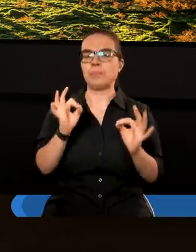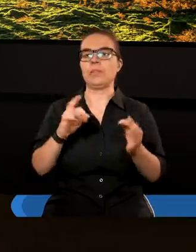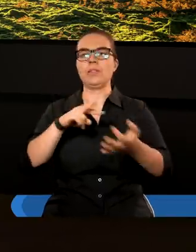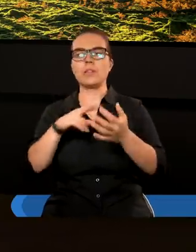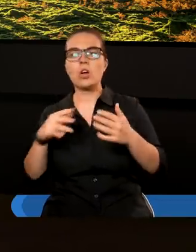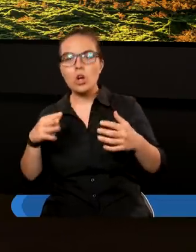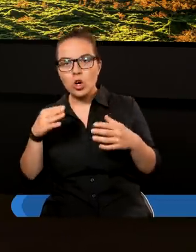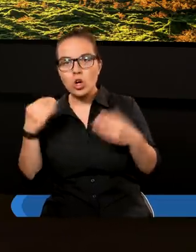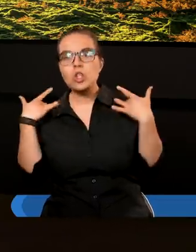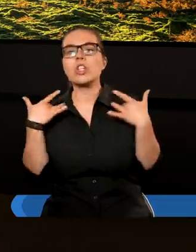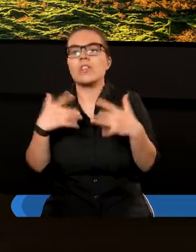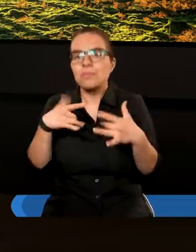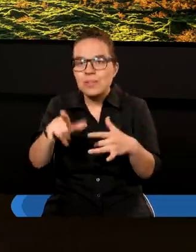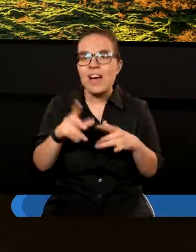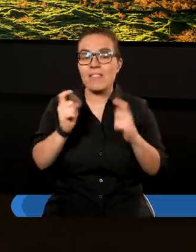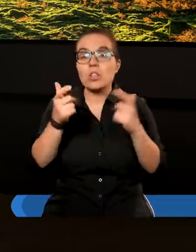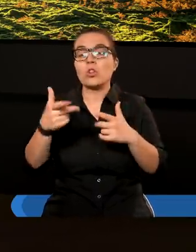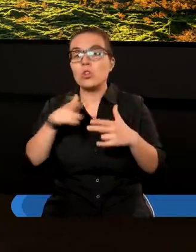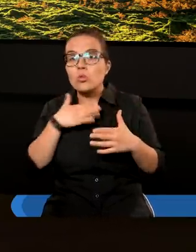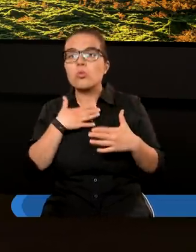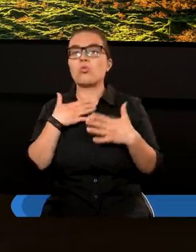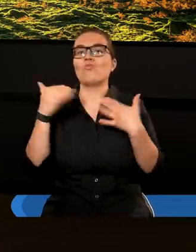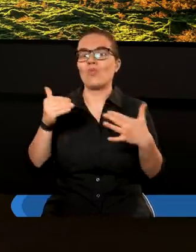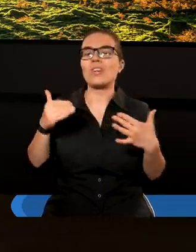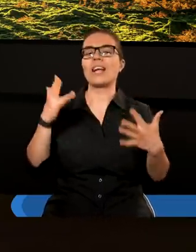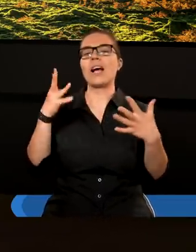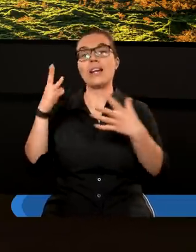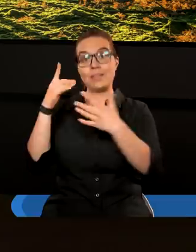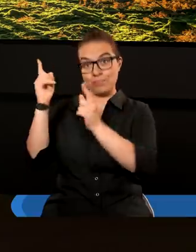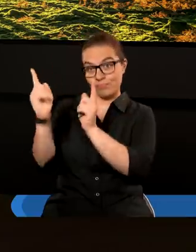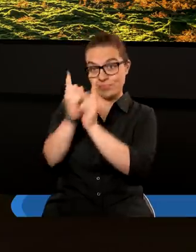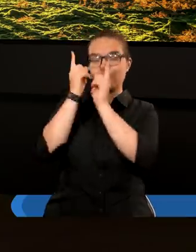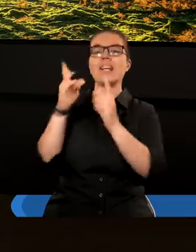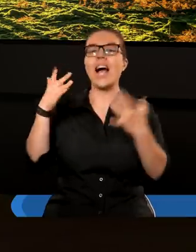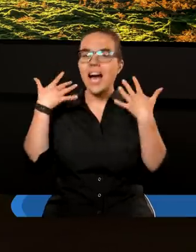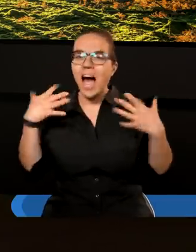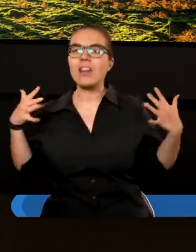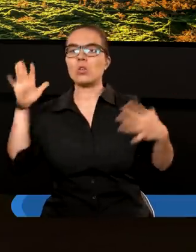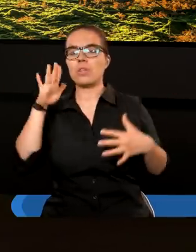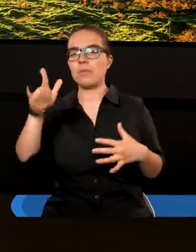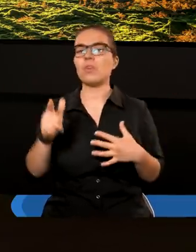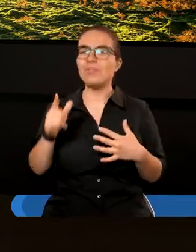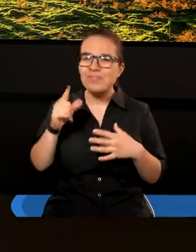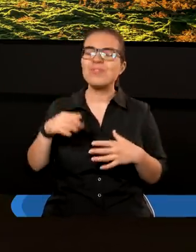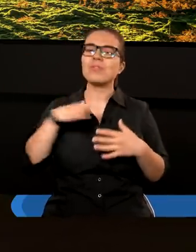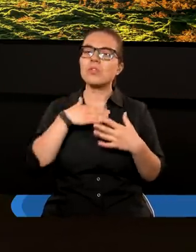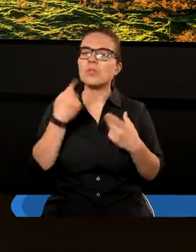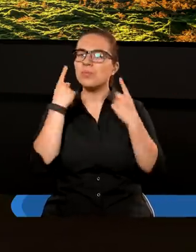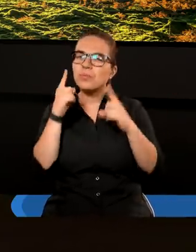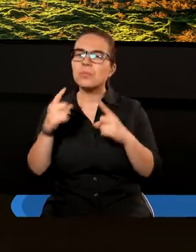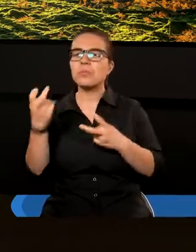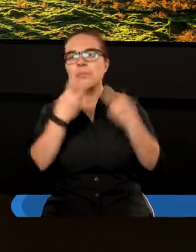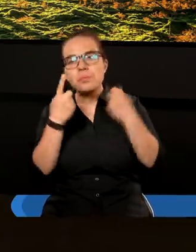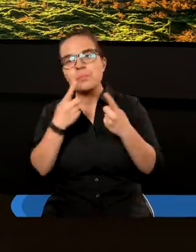tak, aby móc z radością powitać powracającego zbawcę. Słuchajmy się więc uważnie